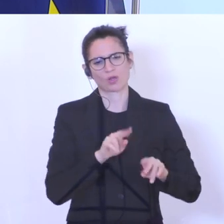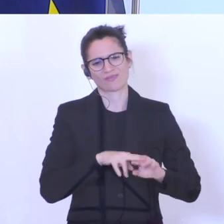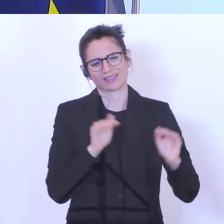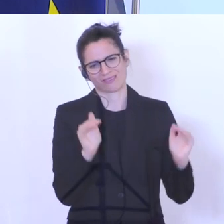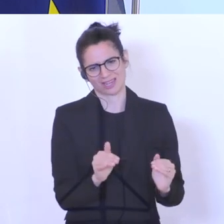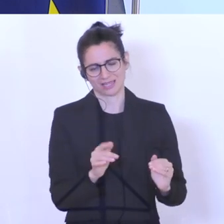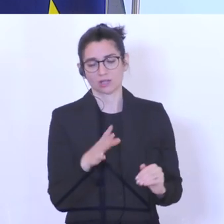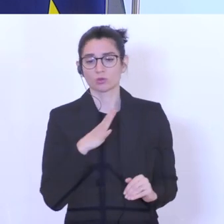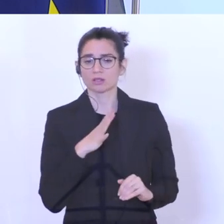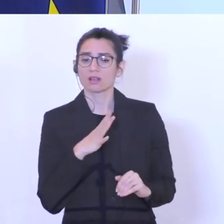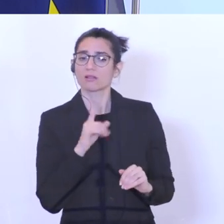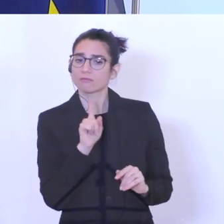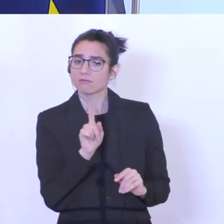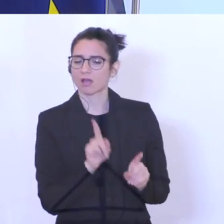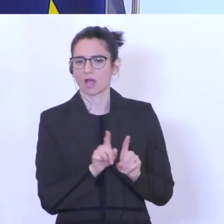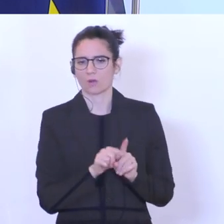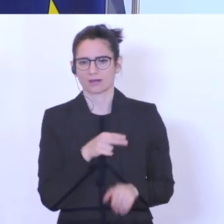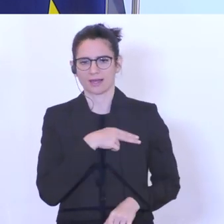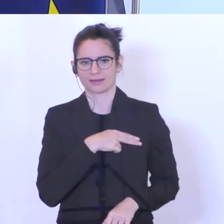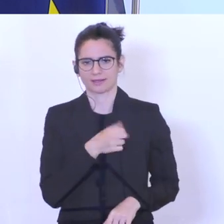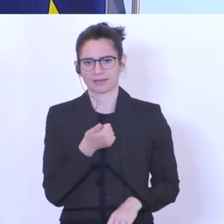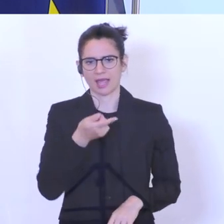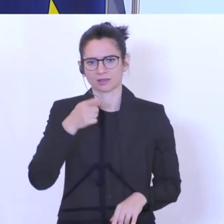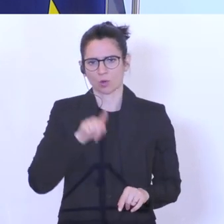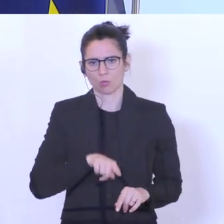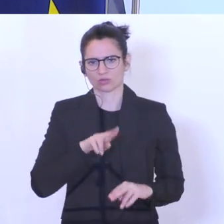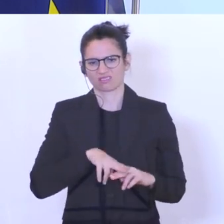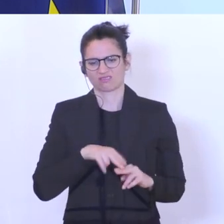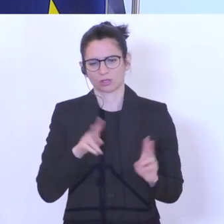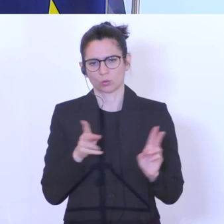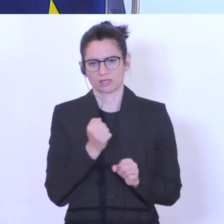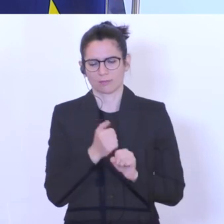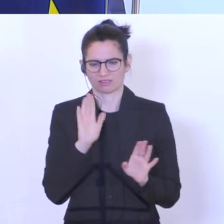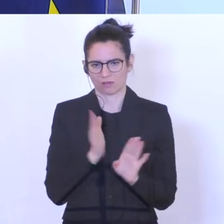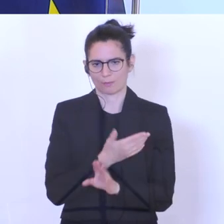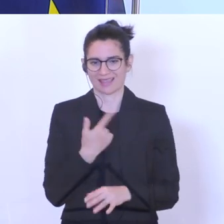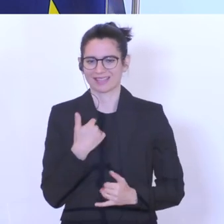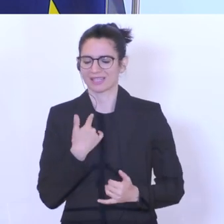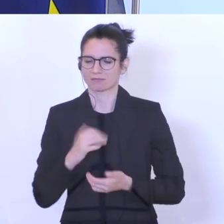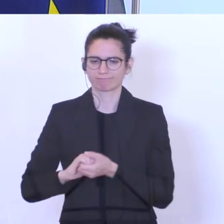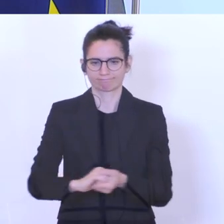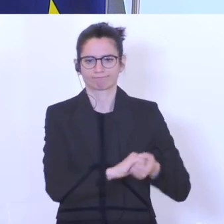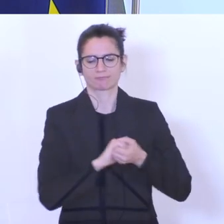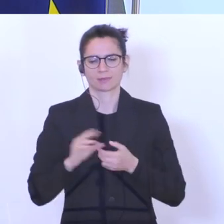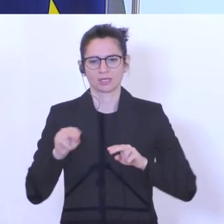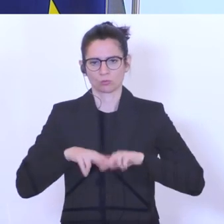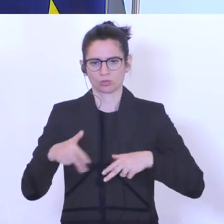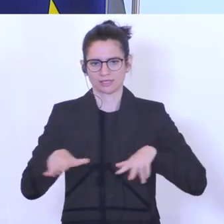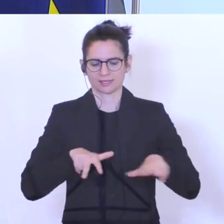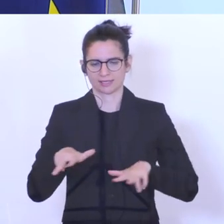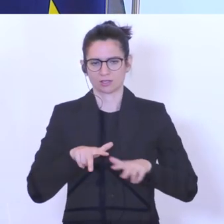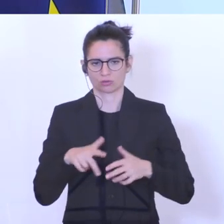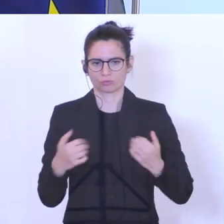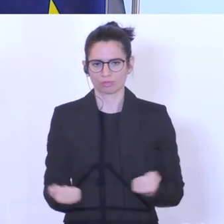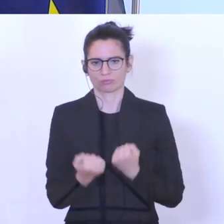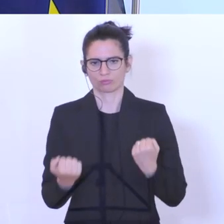und auch eine Arbeitsplatzgarantie haben, bis zu einem Monat nach der Kurzarbeit. Wir in Vereinten Kräften mit der Bundesregierung tun alles